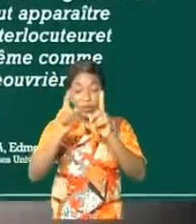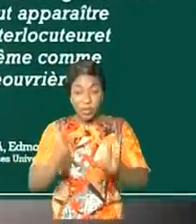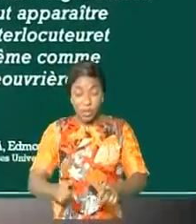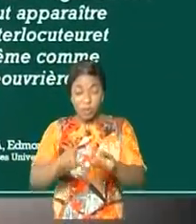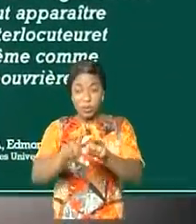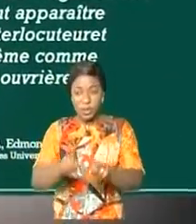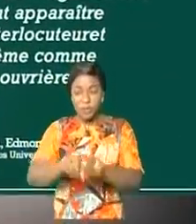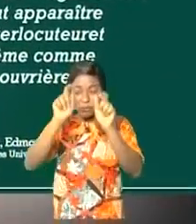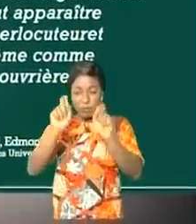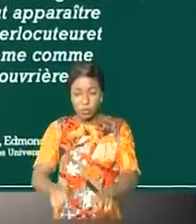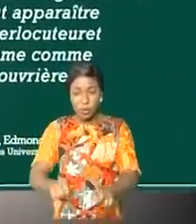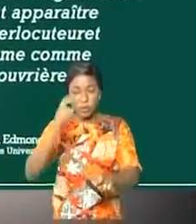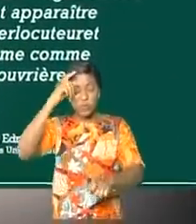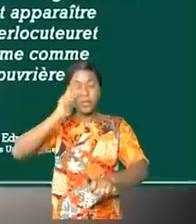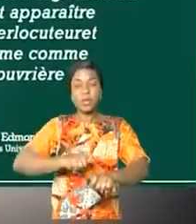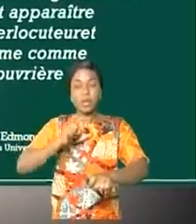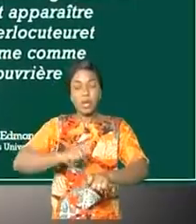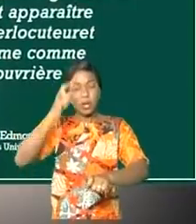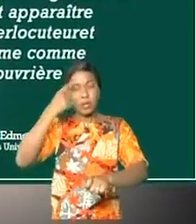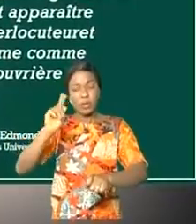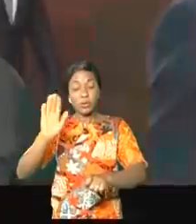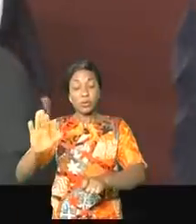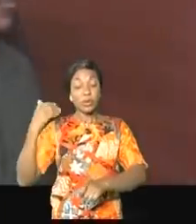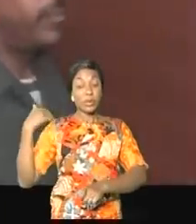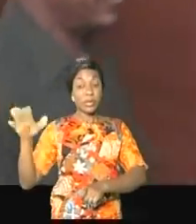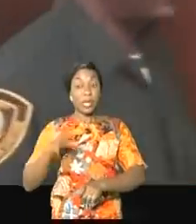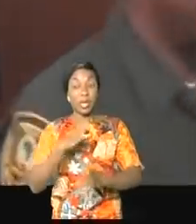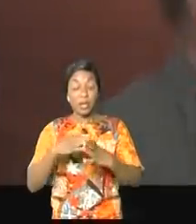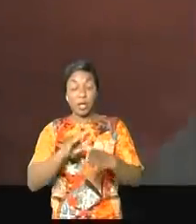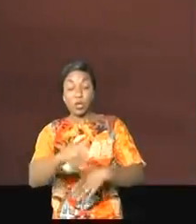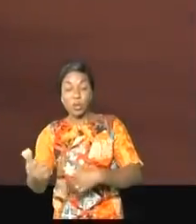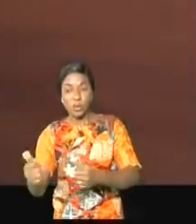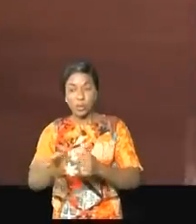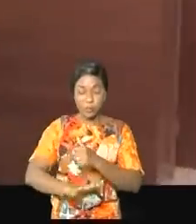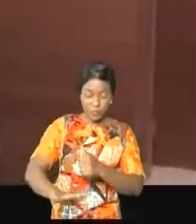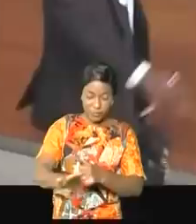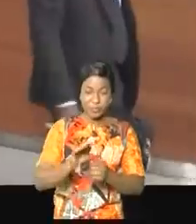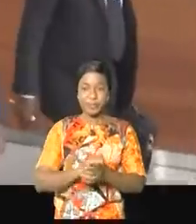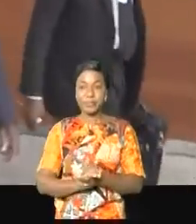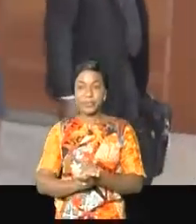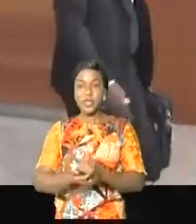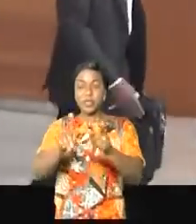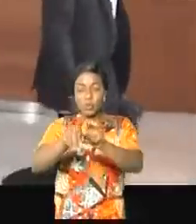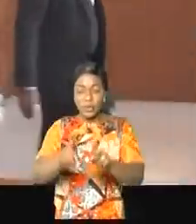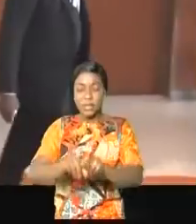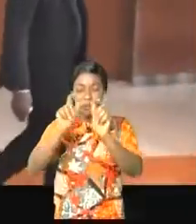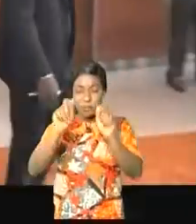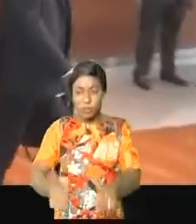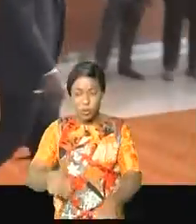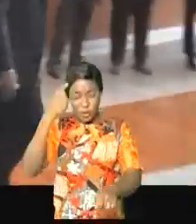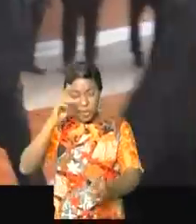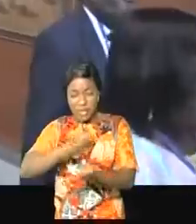il peut exercer une magistrature d'influence d'un sommet à l'autre. Il personifie l'organisation dont il peut apparaître comme l